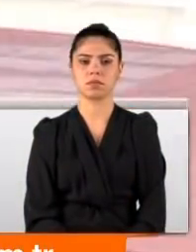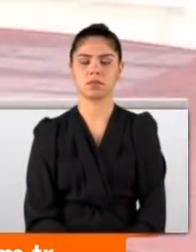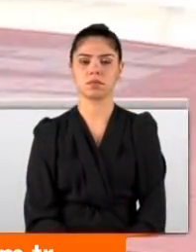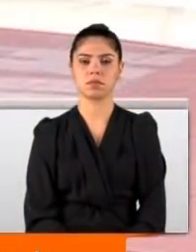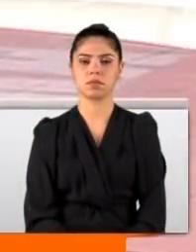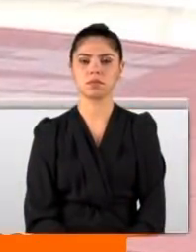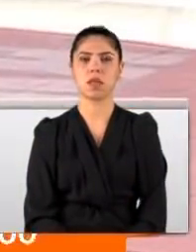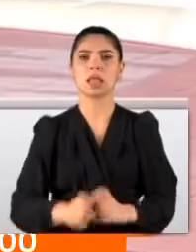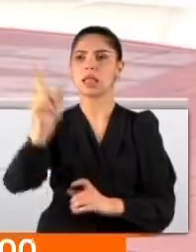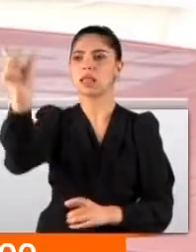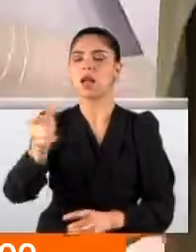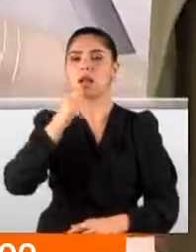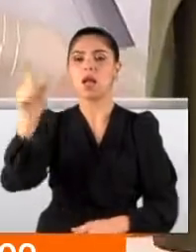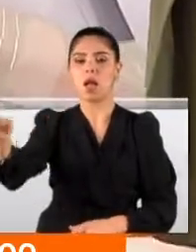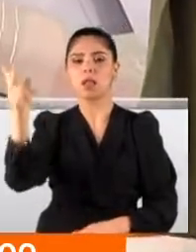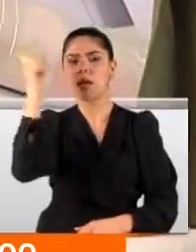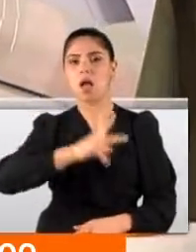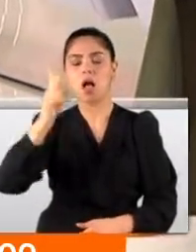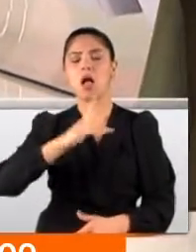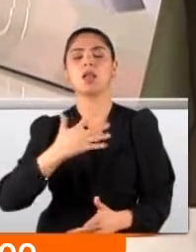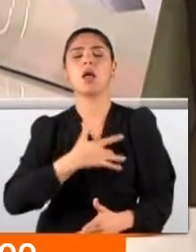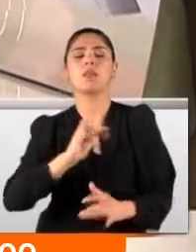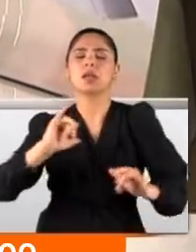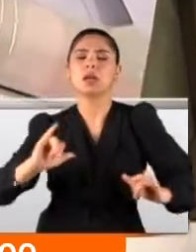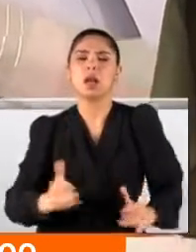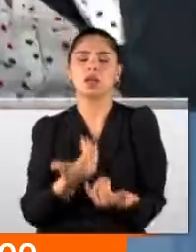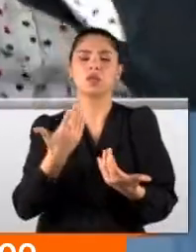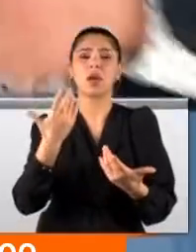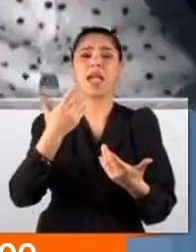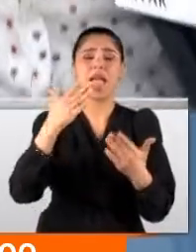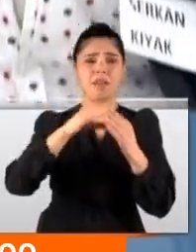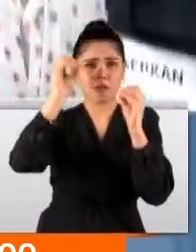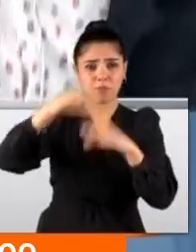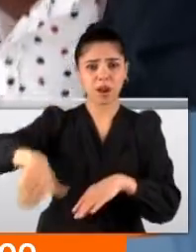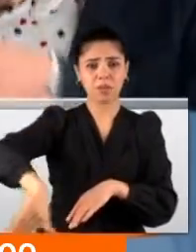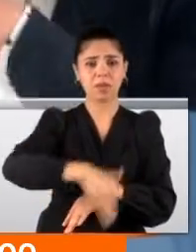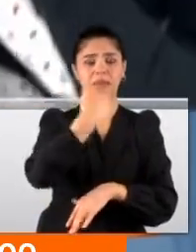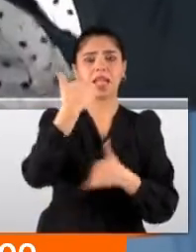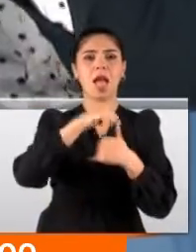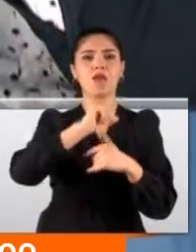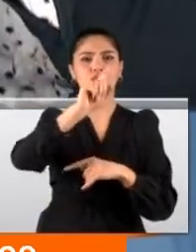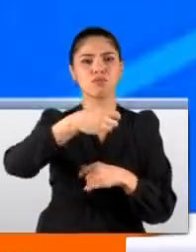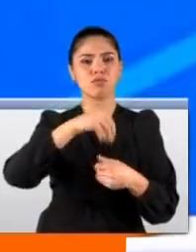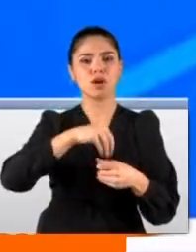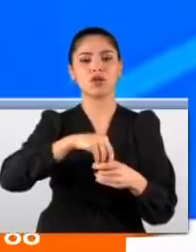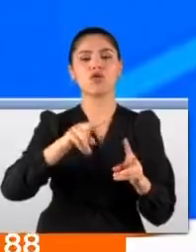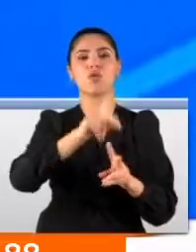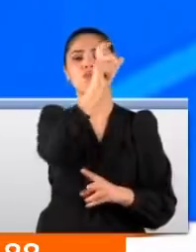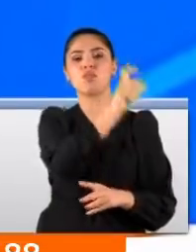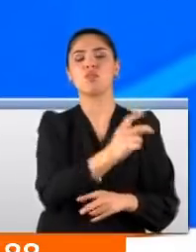Serkan Kıyak gözlerinde yaşı yüreğinde acısıyla evi terk eden eşini aramak için çaldı Müge Anlı'nın kapısını.